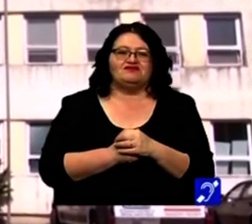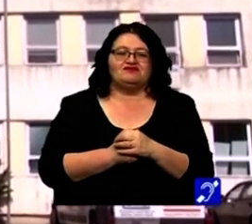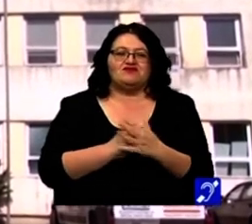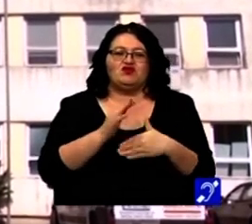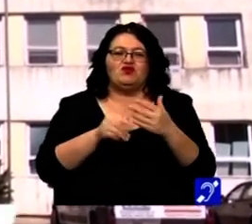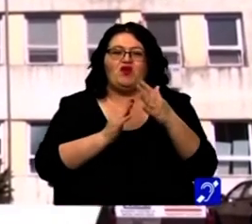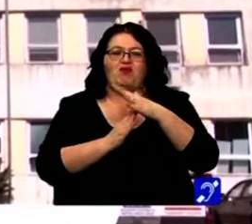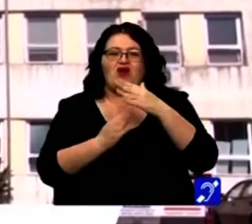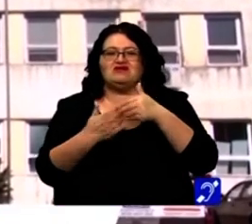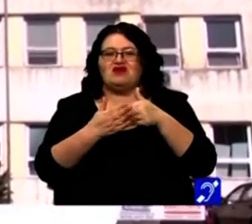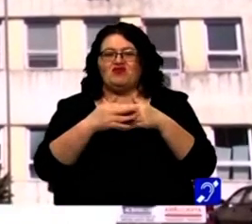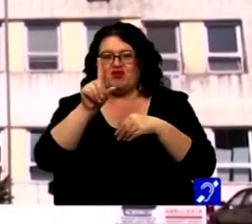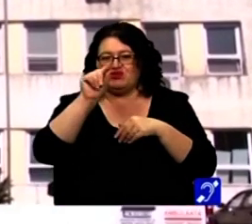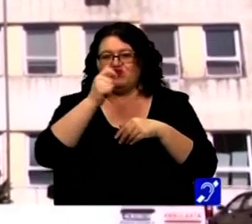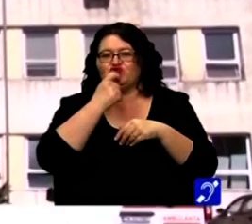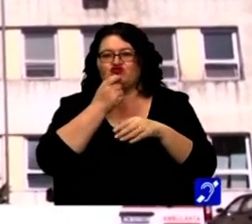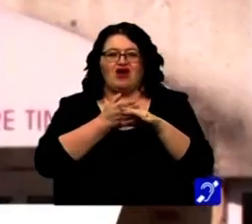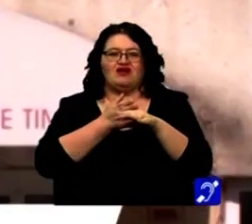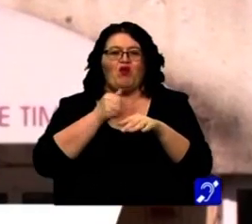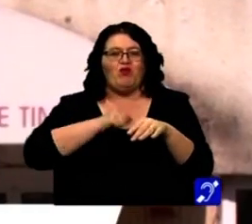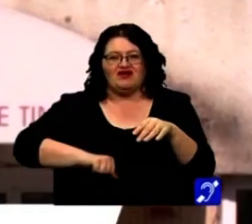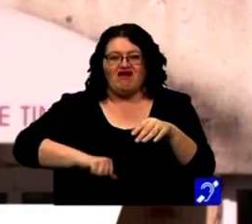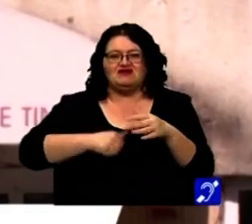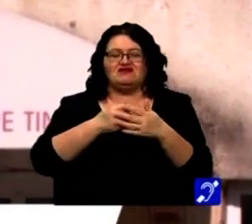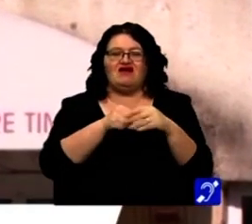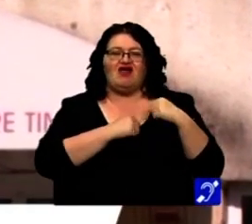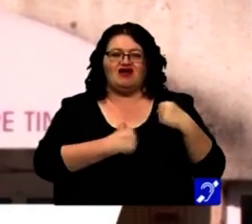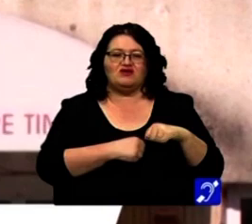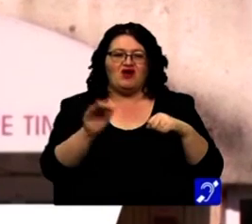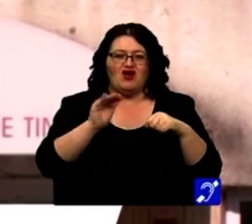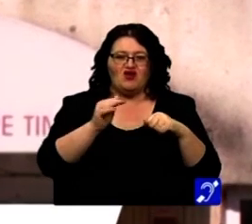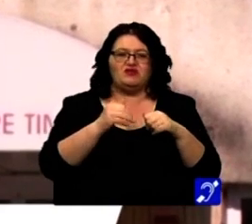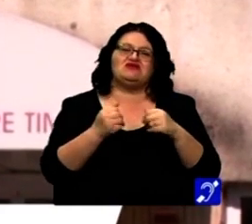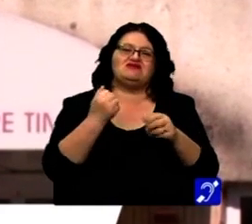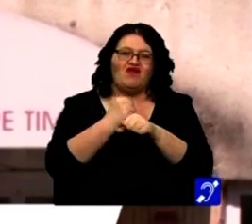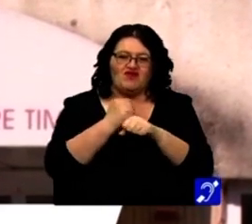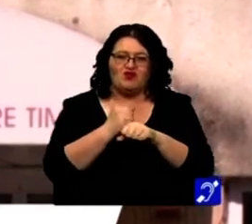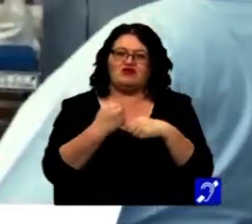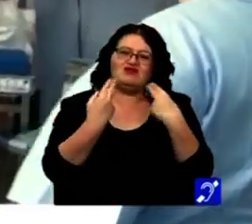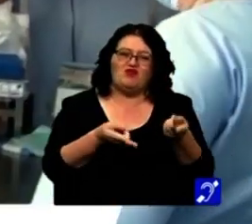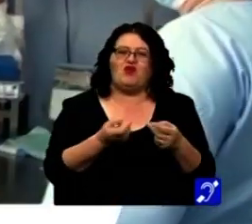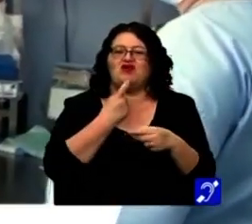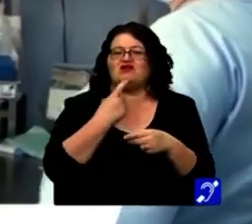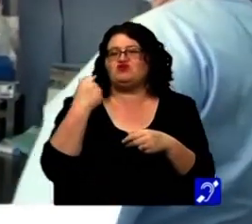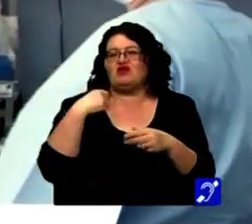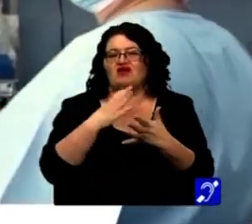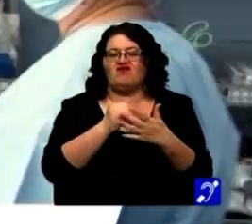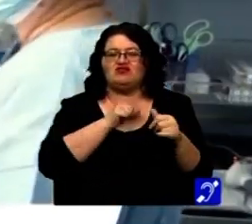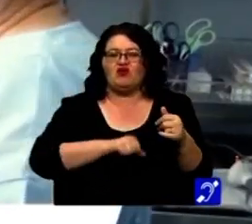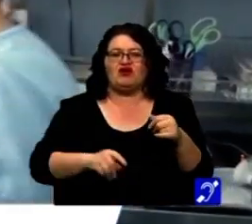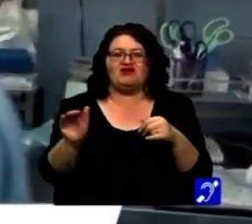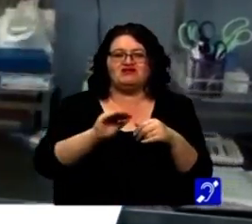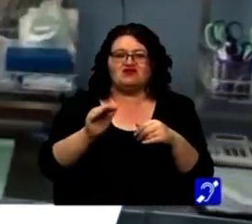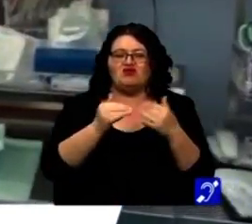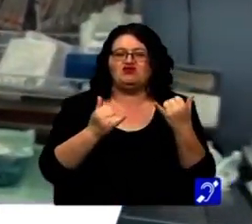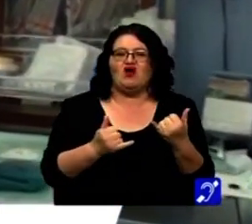După o pauză de aproape 20 de ani, intervențiile chirurgicale cardiace la copii au fost reluate la Timișoara. Ieri au fost operați primii